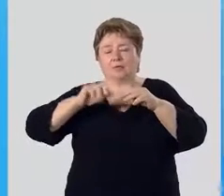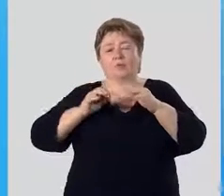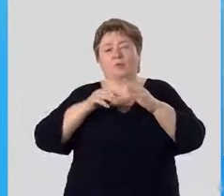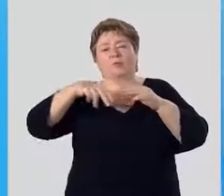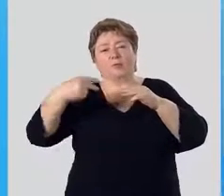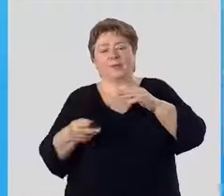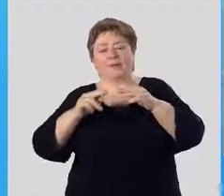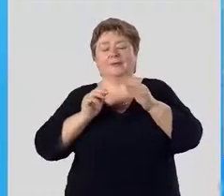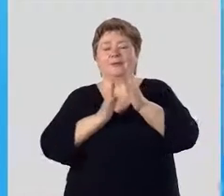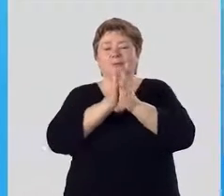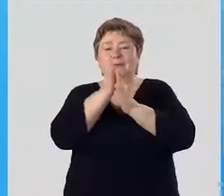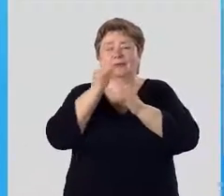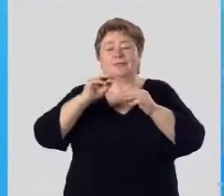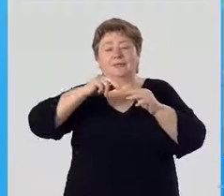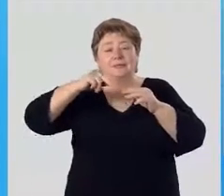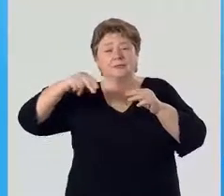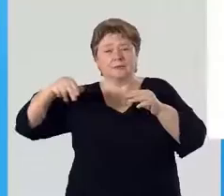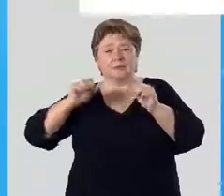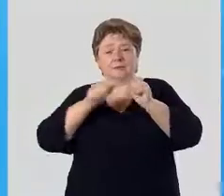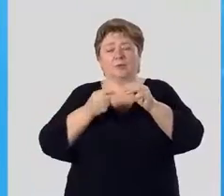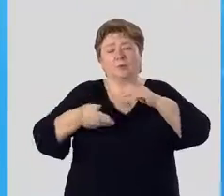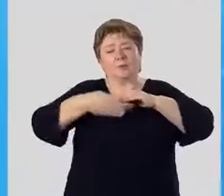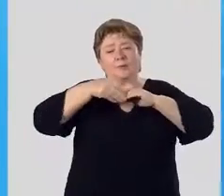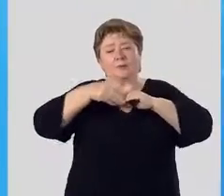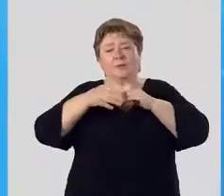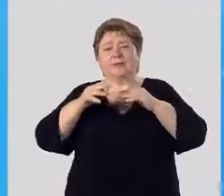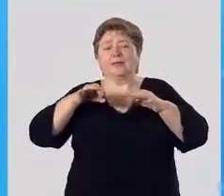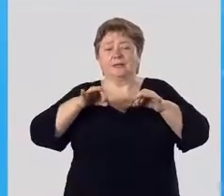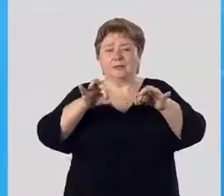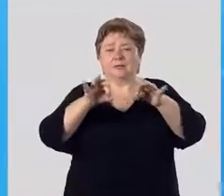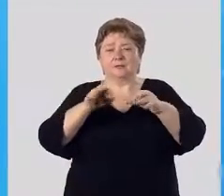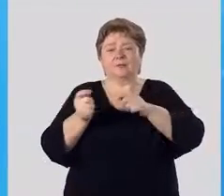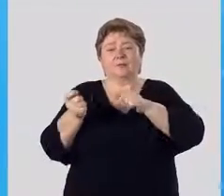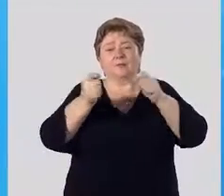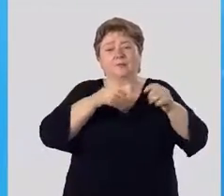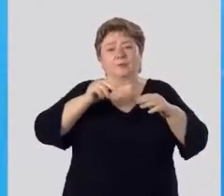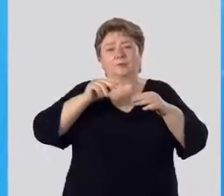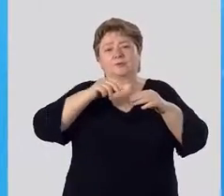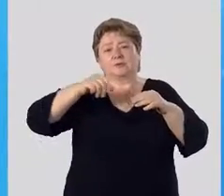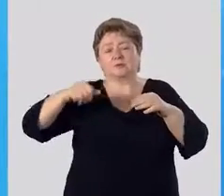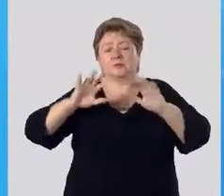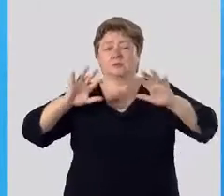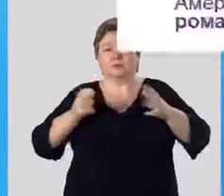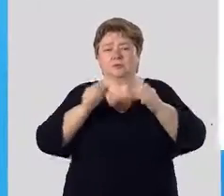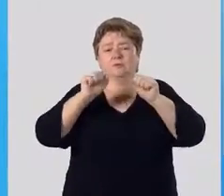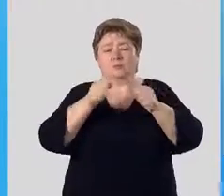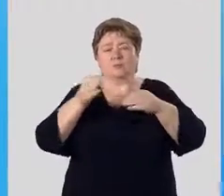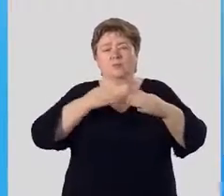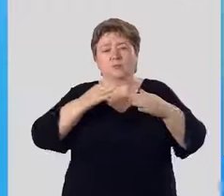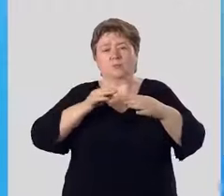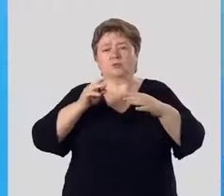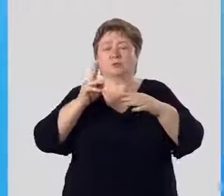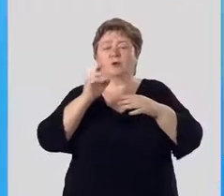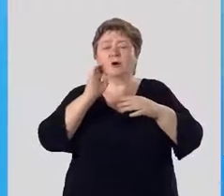прорастать. Также семена могут прилипать к транспорту. Перенос семян может происходить между